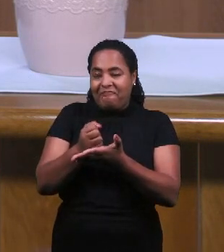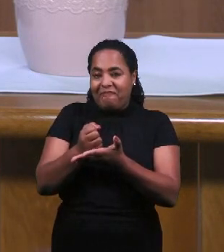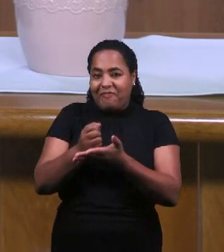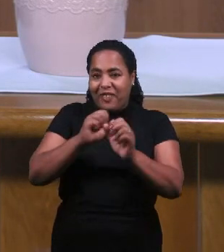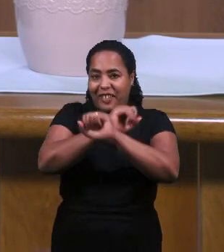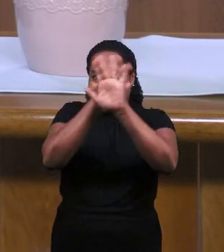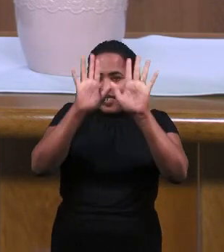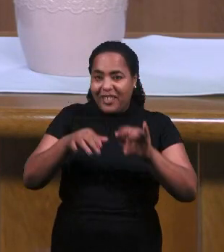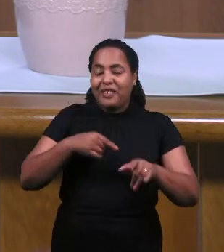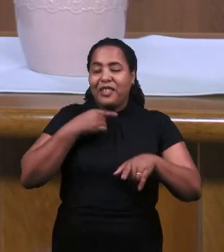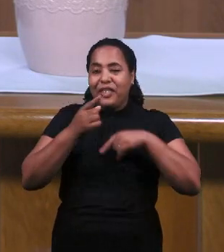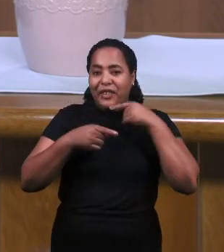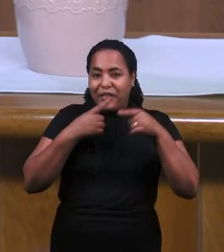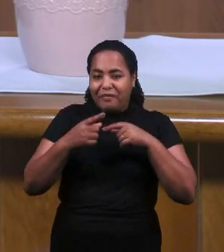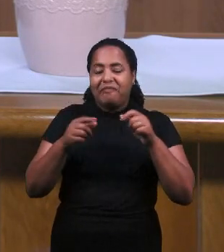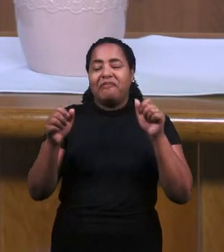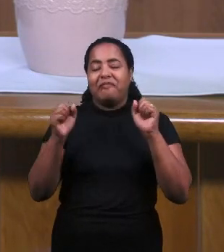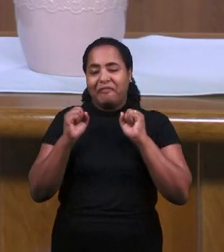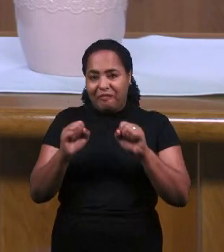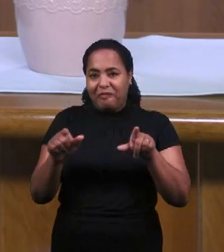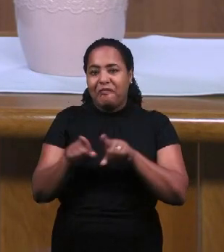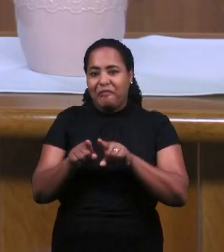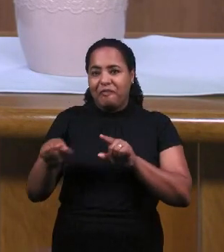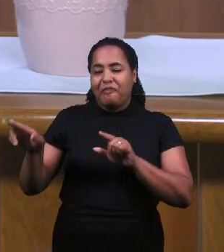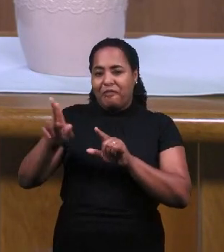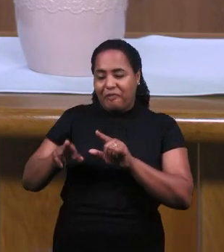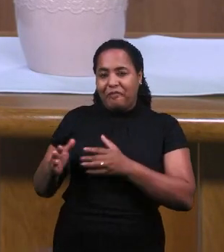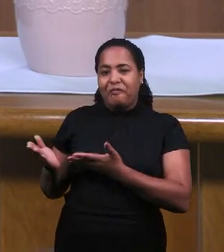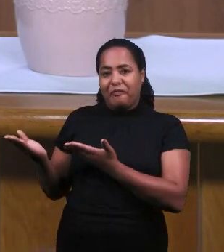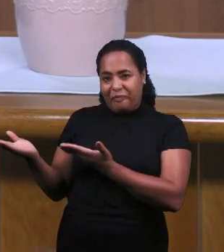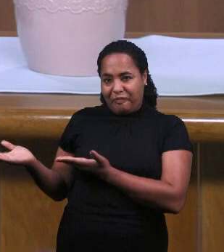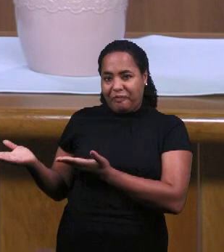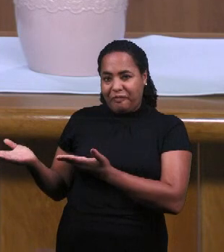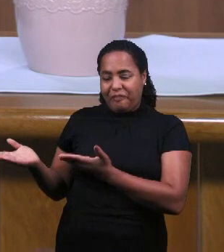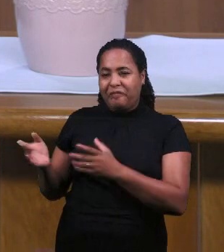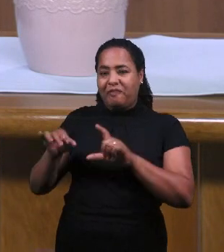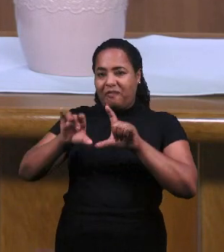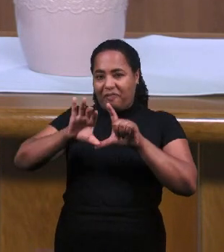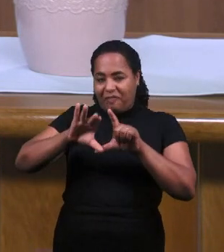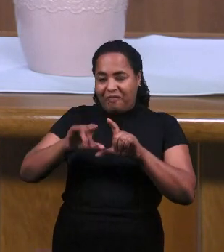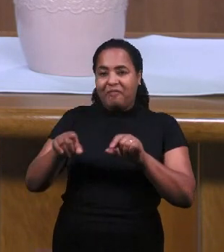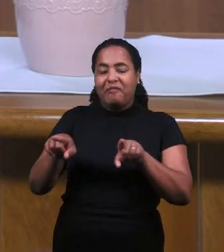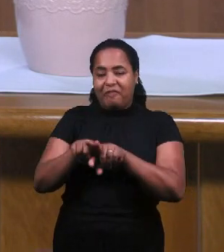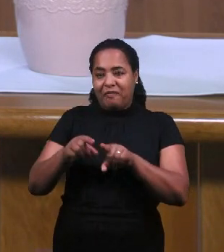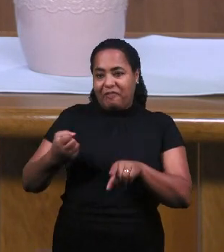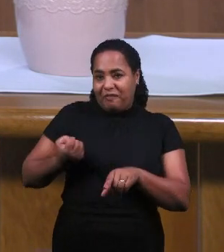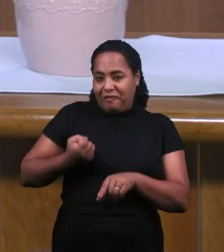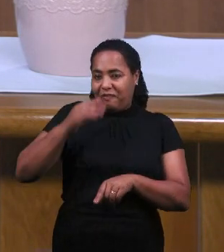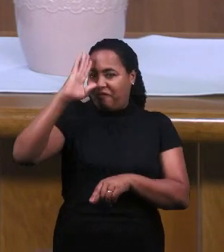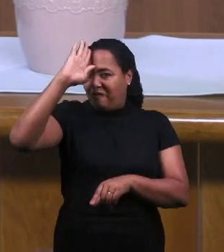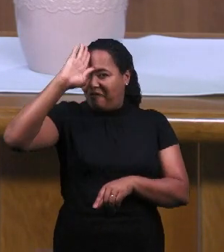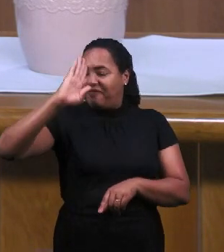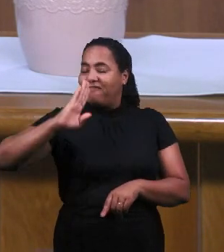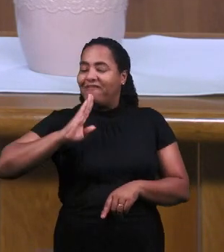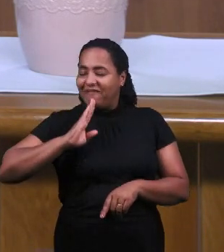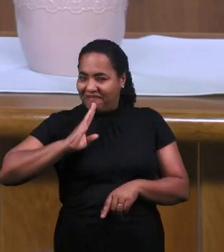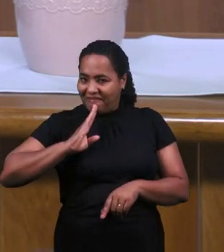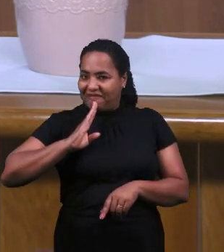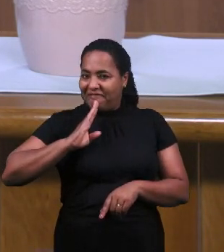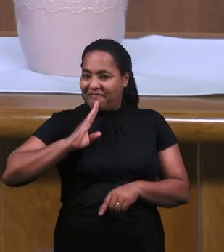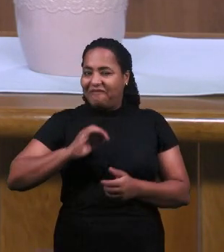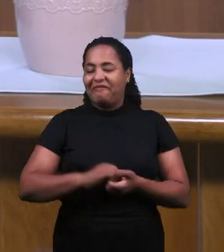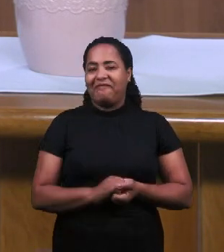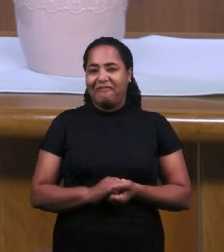чтобы за вас помолились тоже. И для вас есть телефон, бесплатный горячей линии. И QR